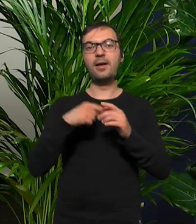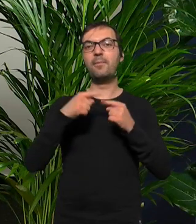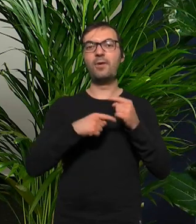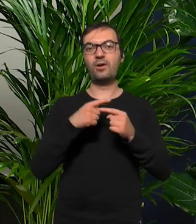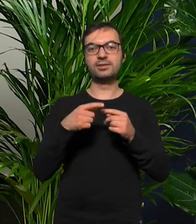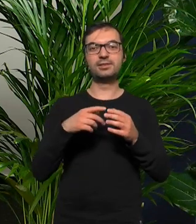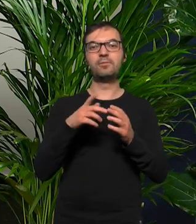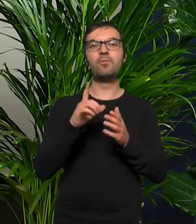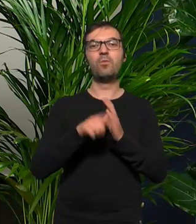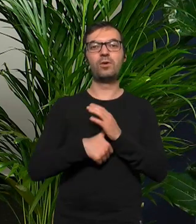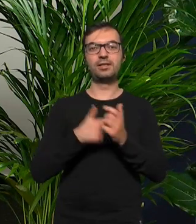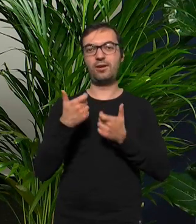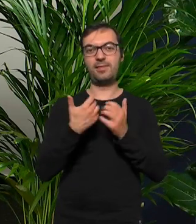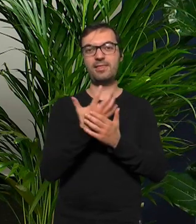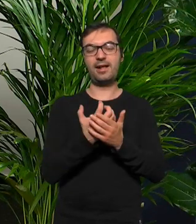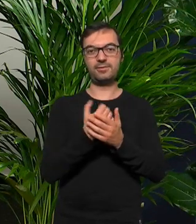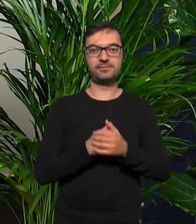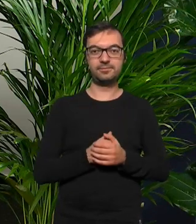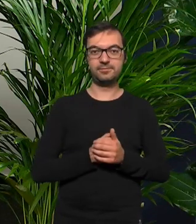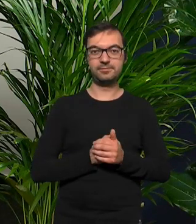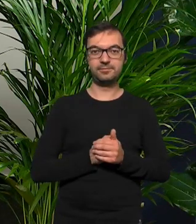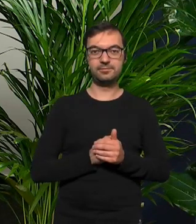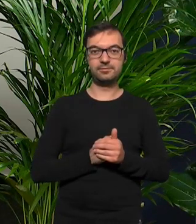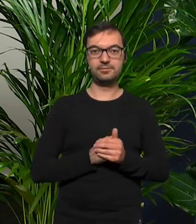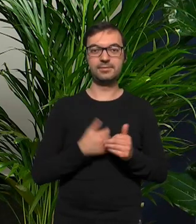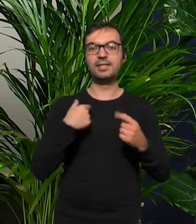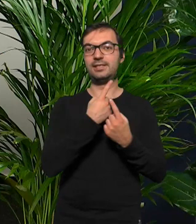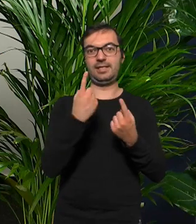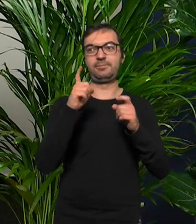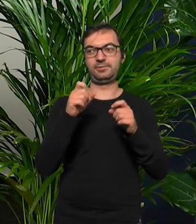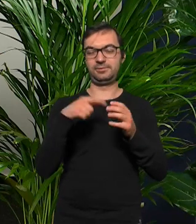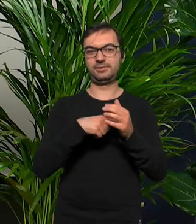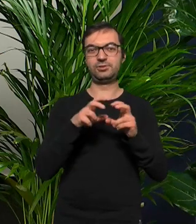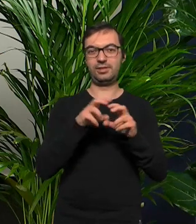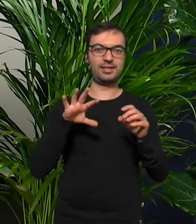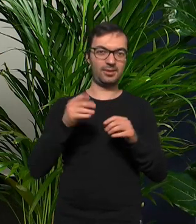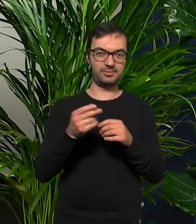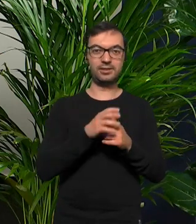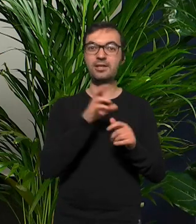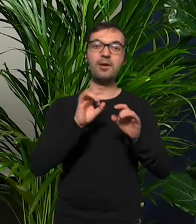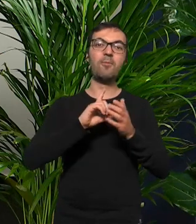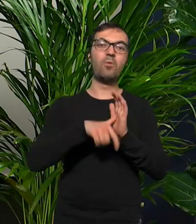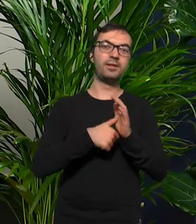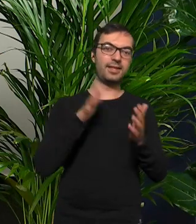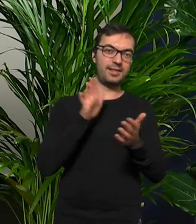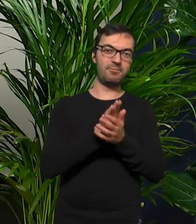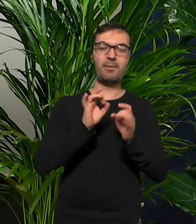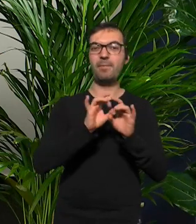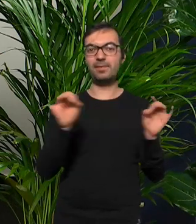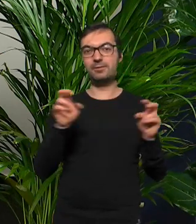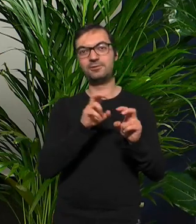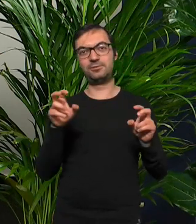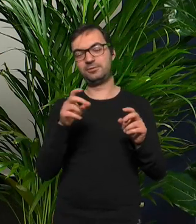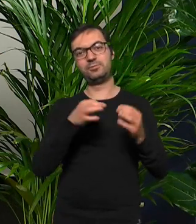nagrywania tej płyty sam zacząłeś od pandemii od tego, że to był dziwny czas a czy to jest pandemiczna płyta, czy utwory z Dziękuję